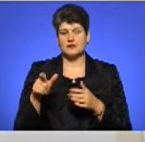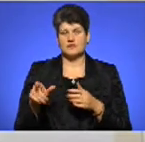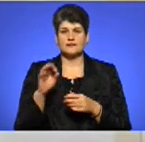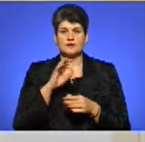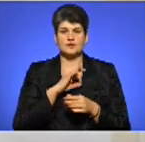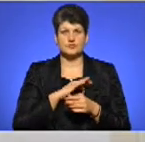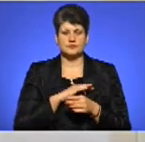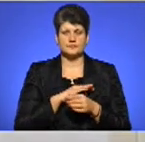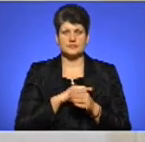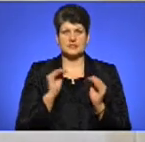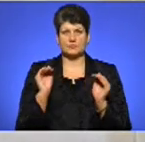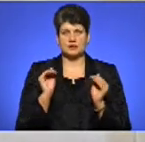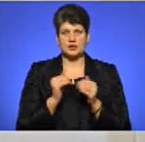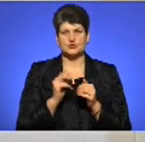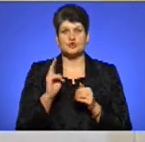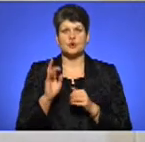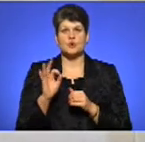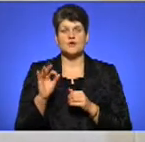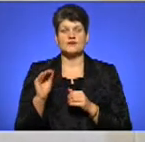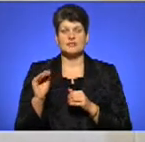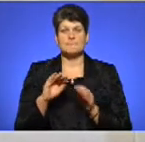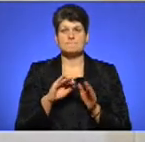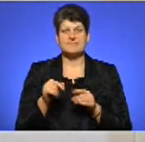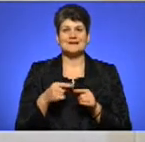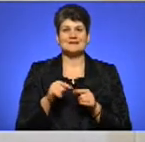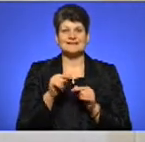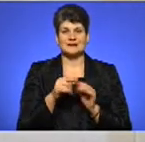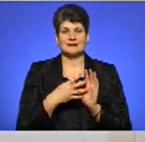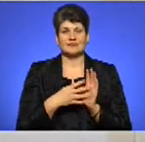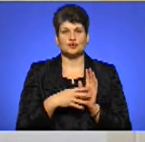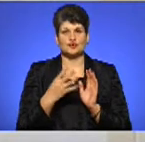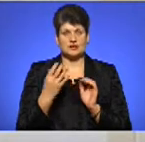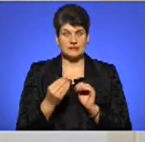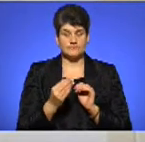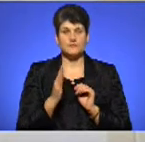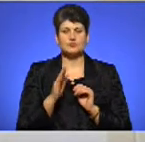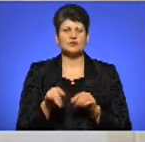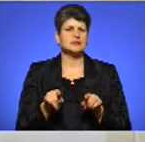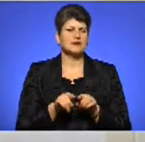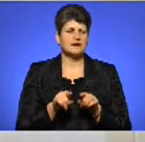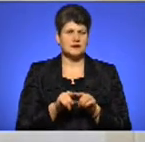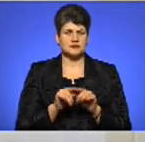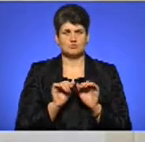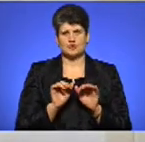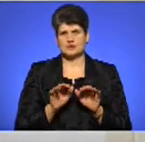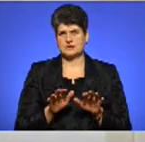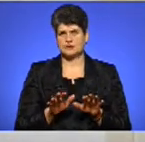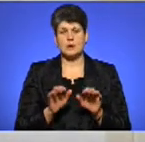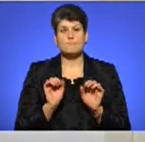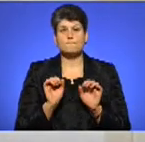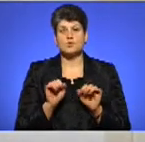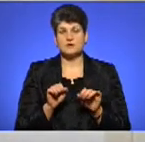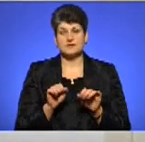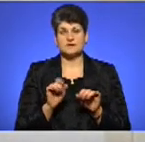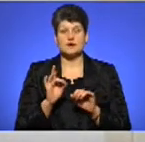застосуванням понижуючого коефіцієнту. Після цих 90 днів буде така ж сама процедура можливості